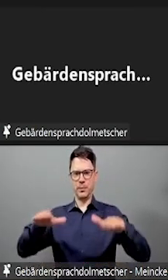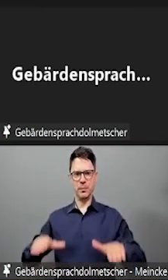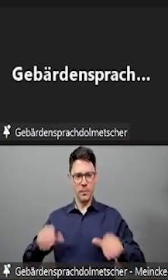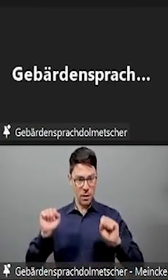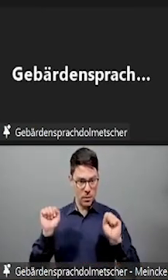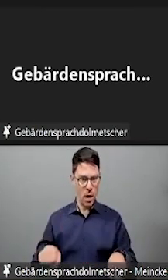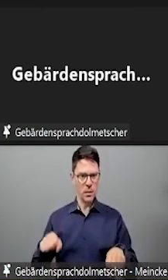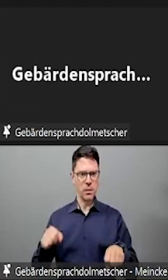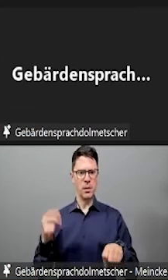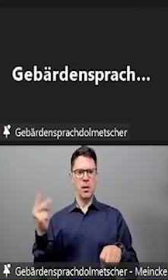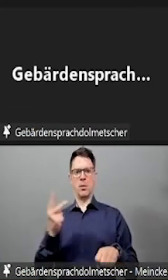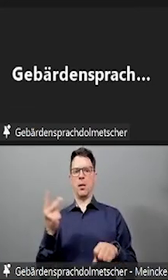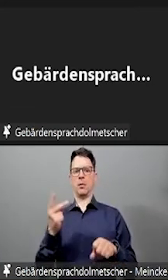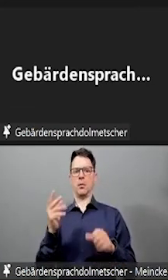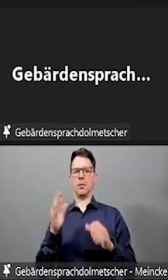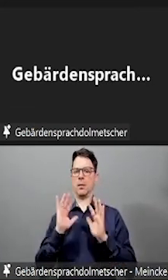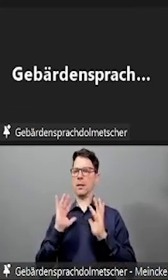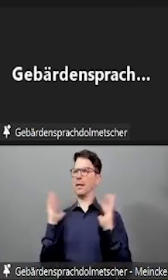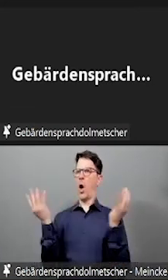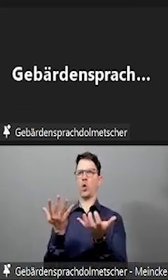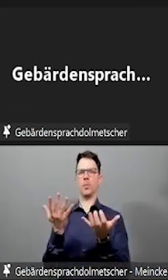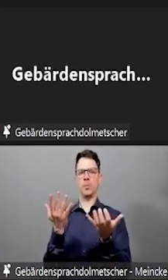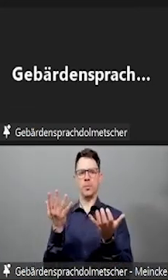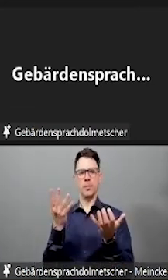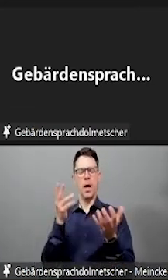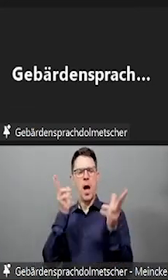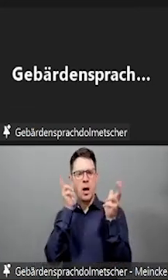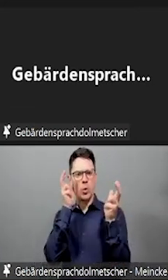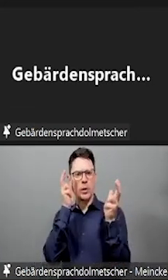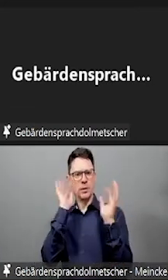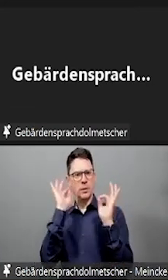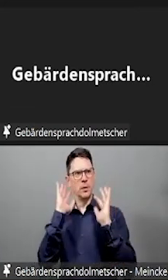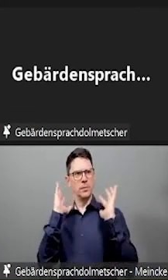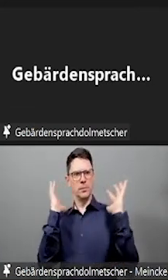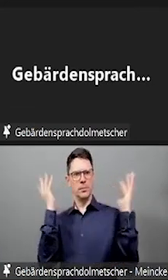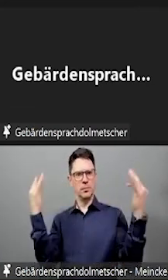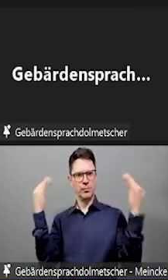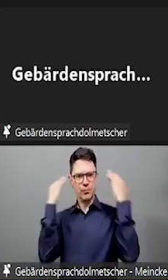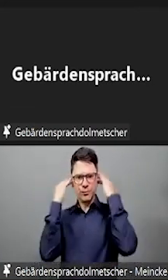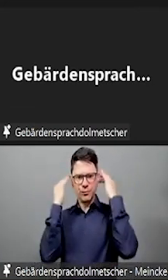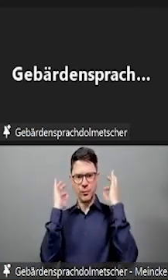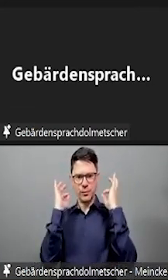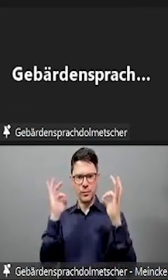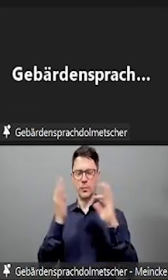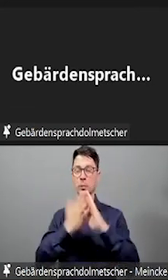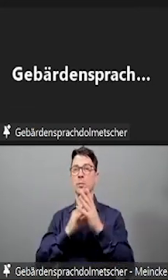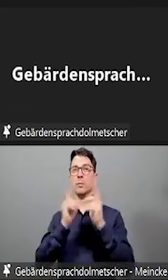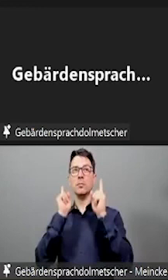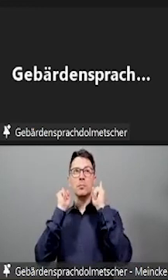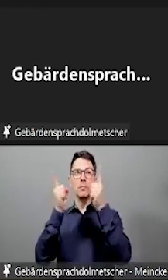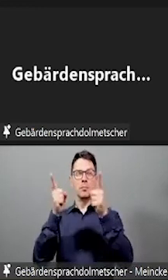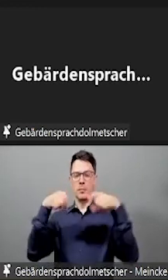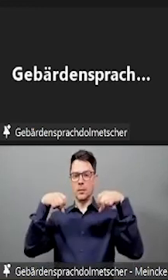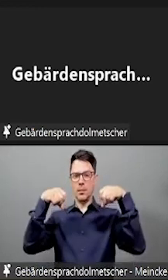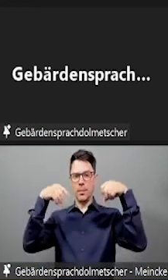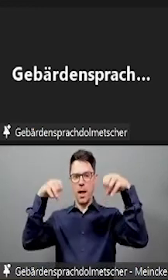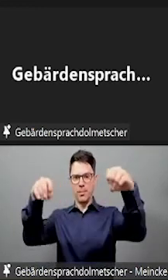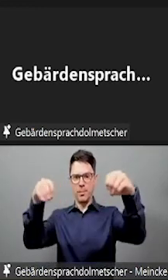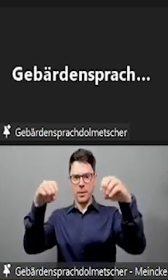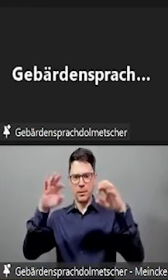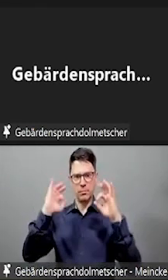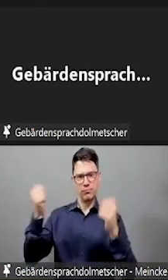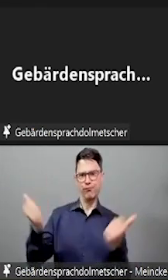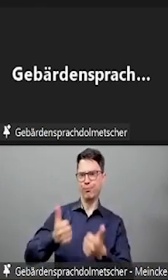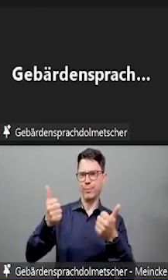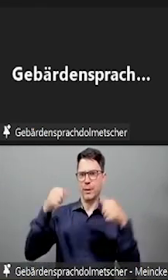Und bei den zeitlichen Bedingungen gilt halt auch, dass man möglichst von vornherein vielleicht die Prüfung in einem Zeitfenster